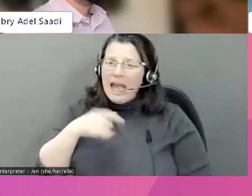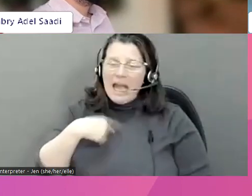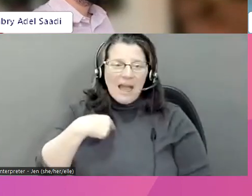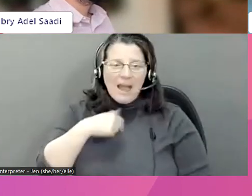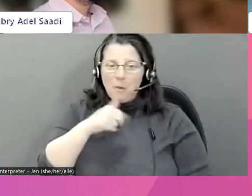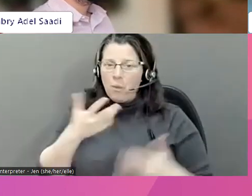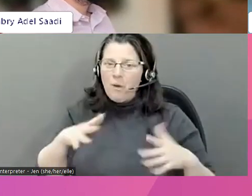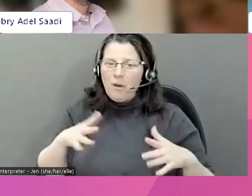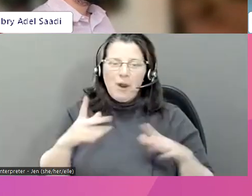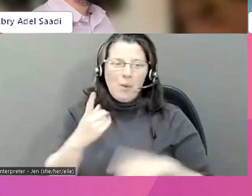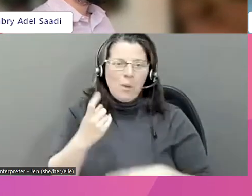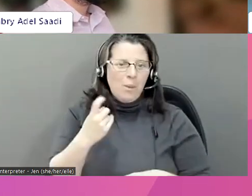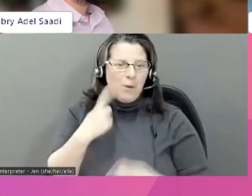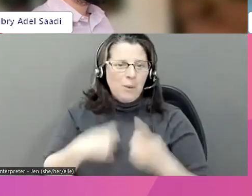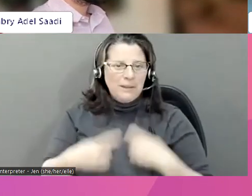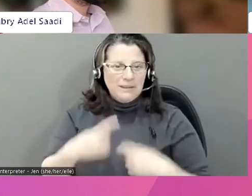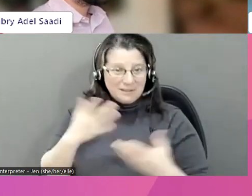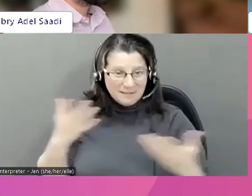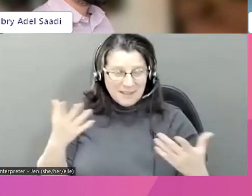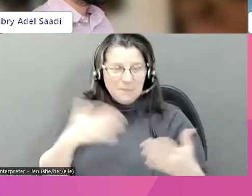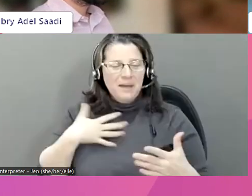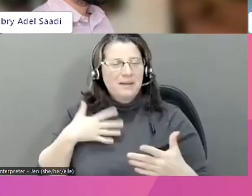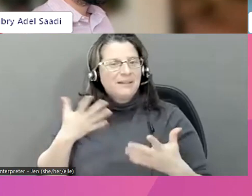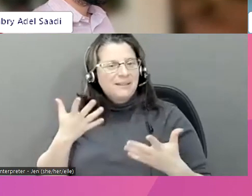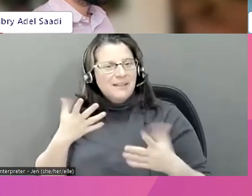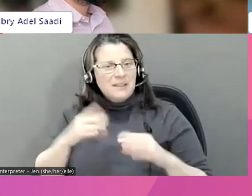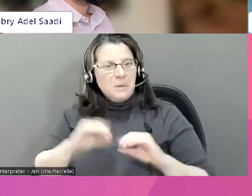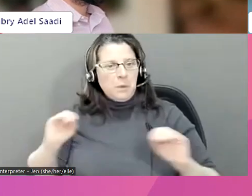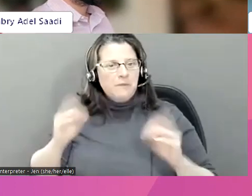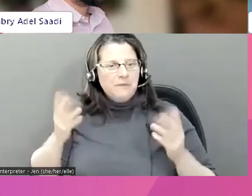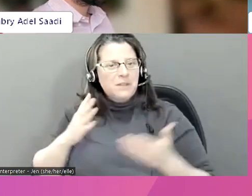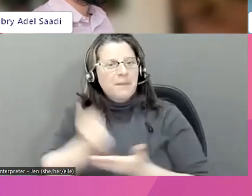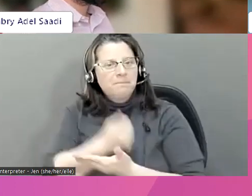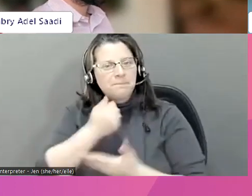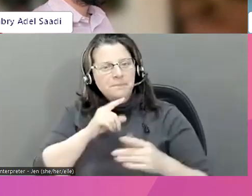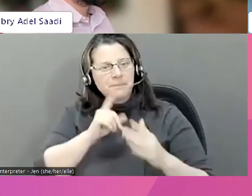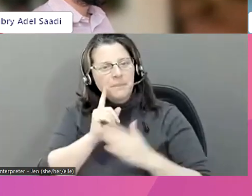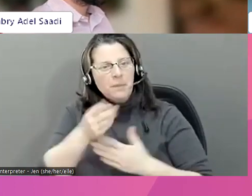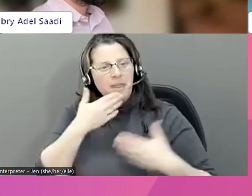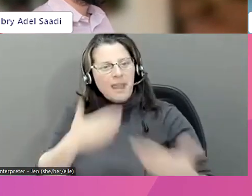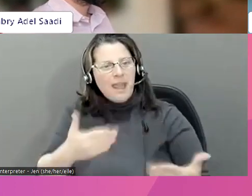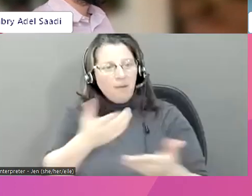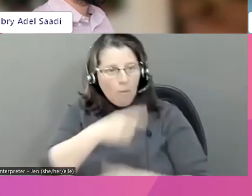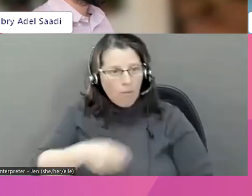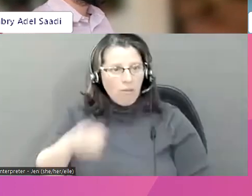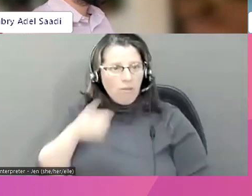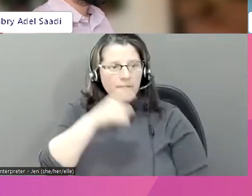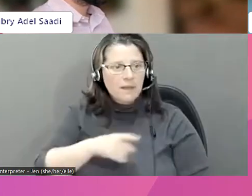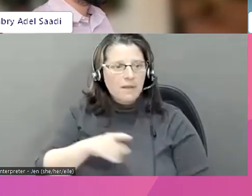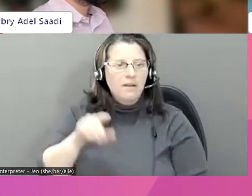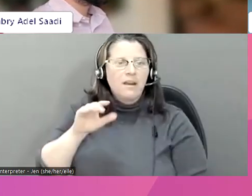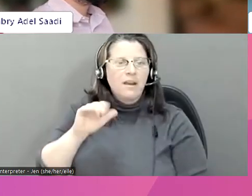Donc, je pense que le temps nous manque, mais je prends un moment pour remercier Alexa, Suzy,